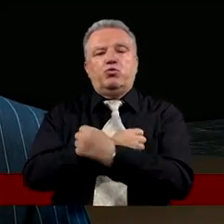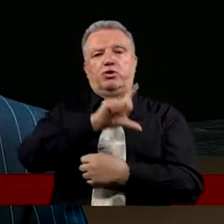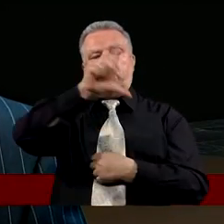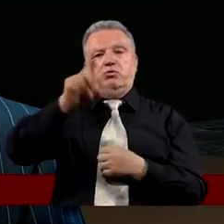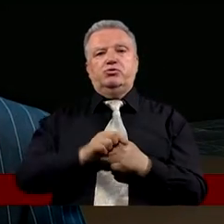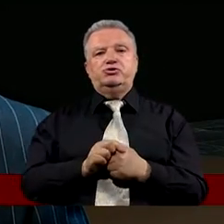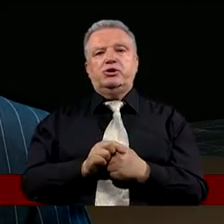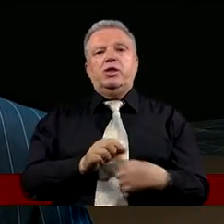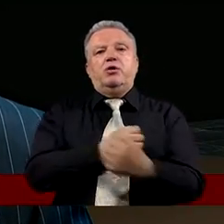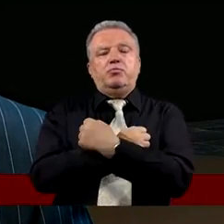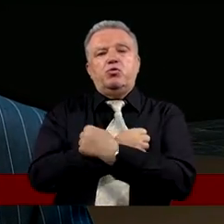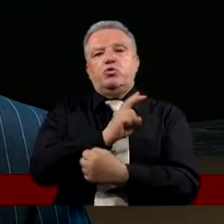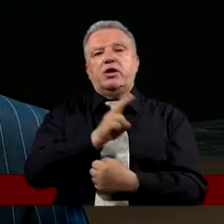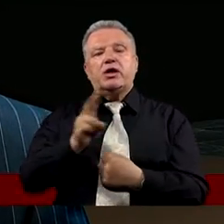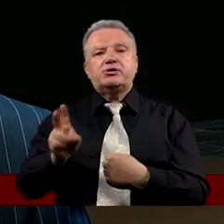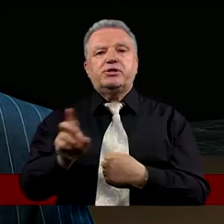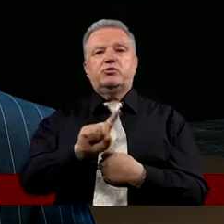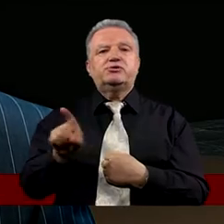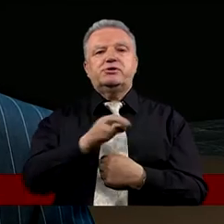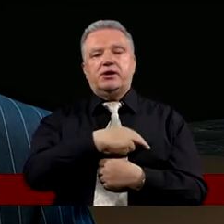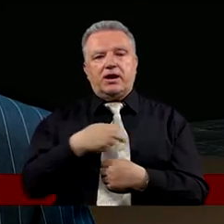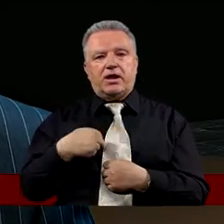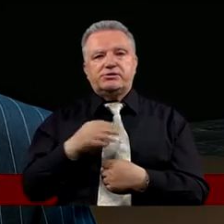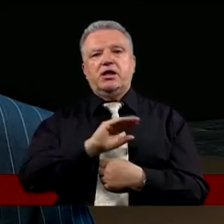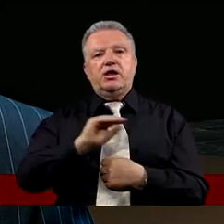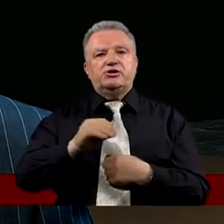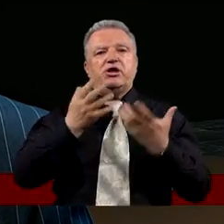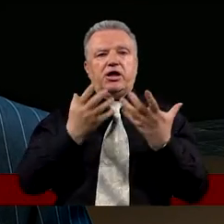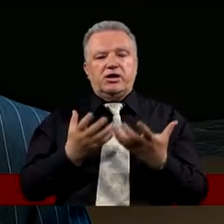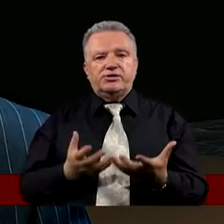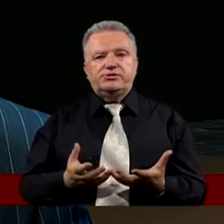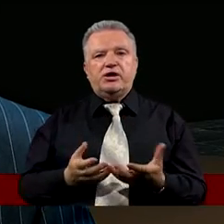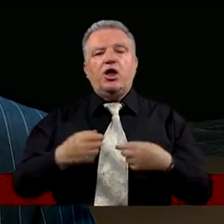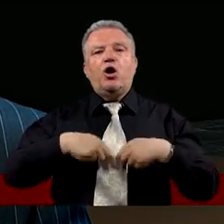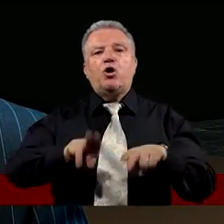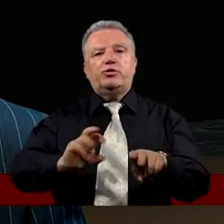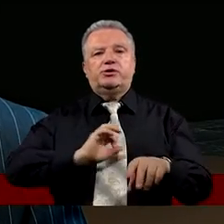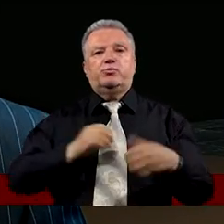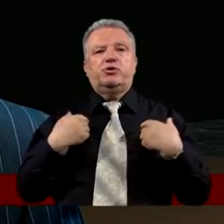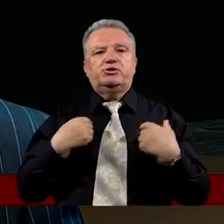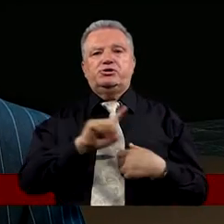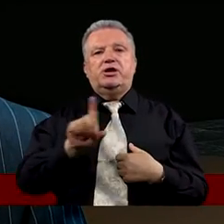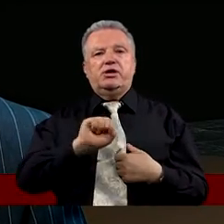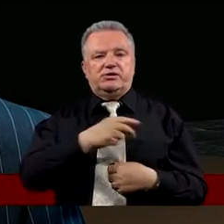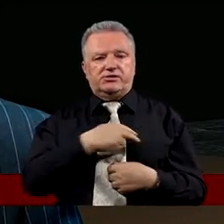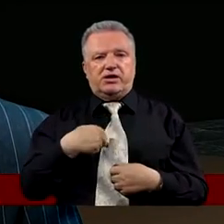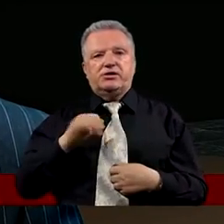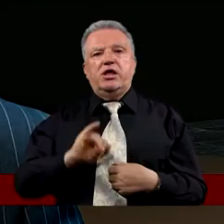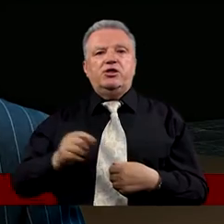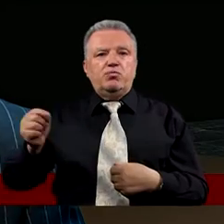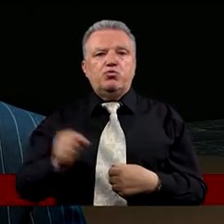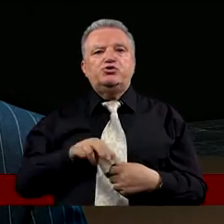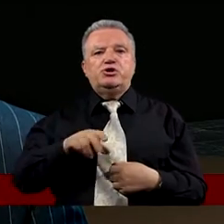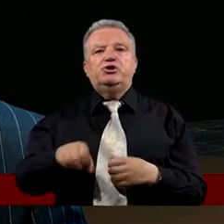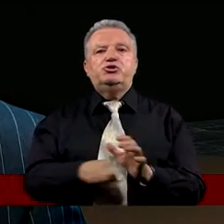umiłował każdego z nas, że chce oddać swoje życie za nas i dlatego